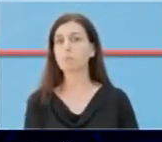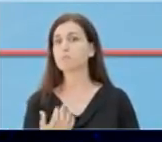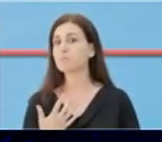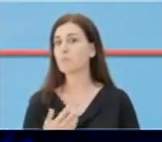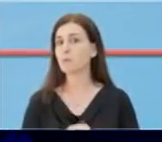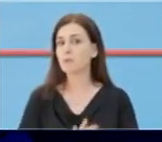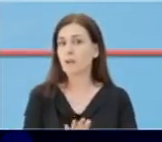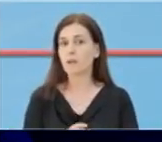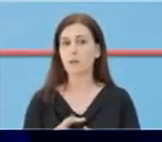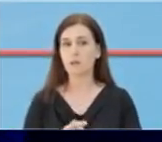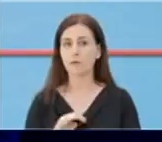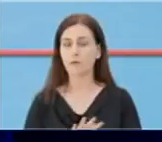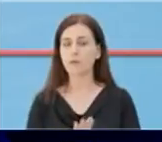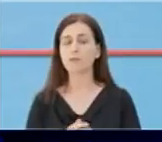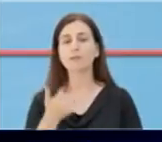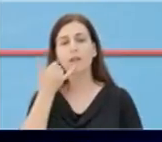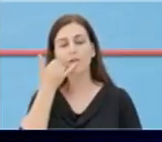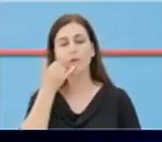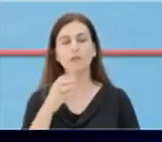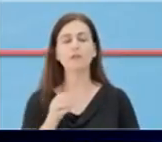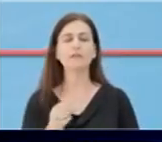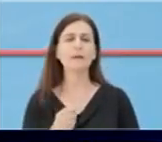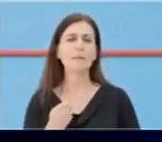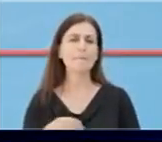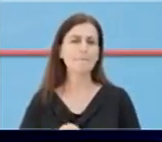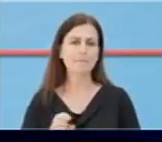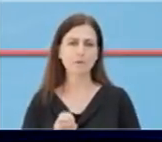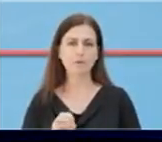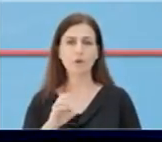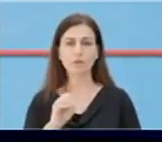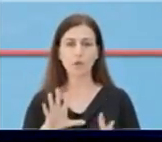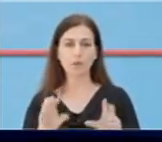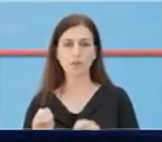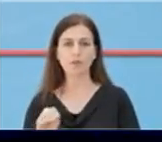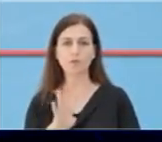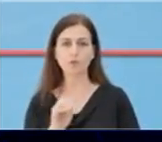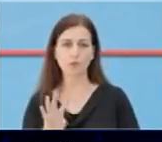të informoheni për COVID-19, telefonuni numri në gjelëbër 0800 20 20. Nuzet.